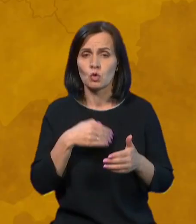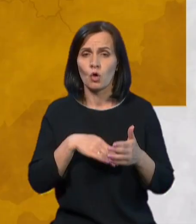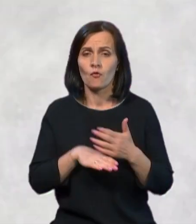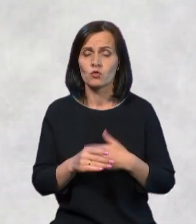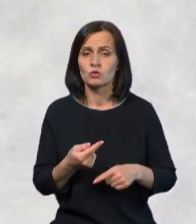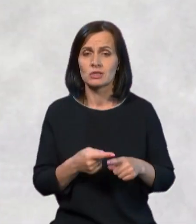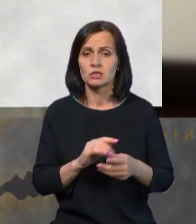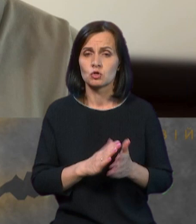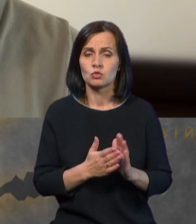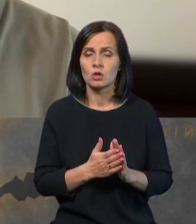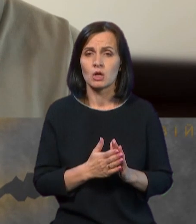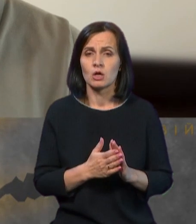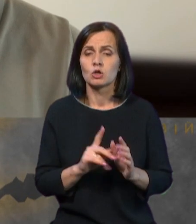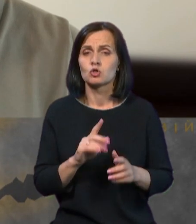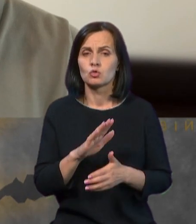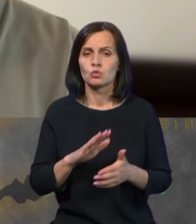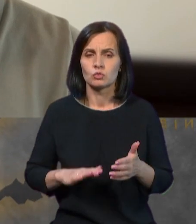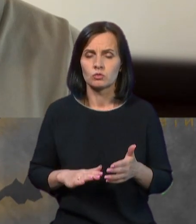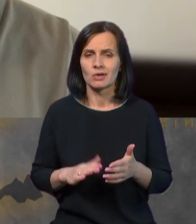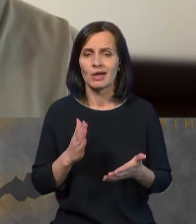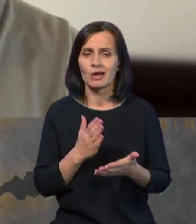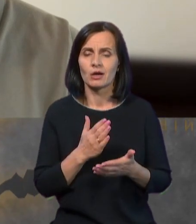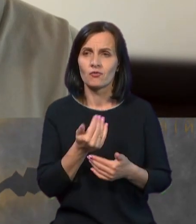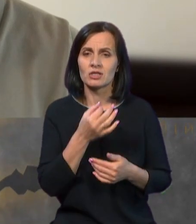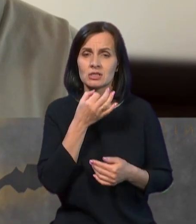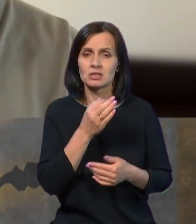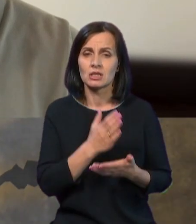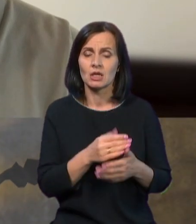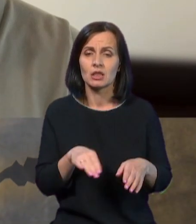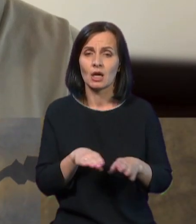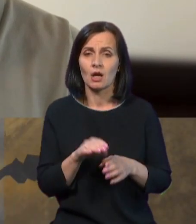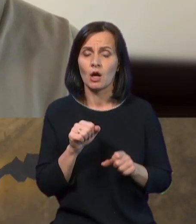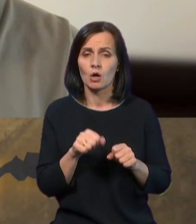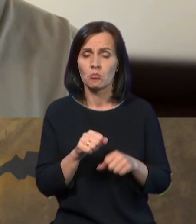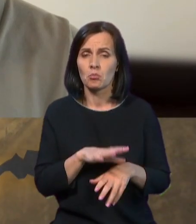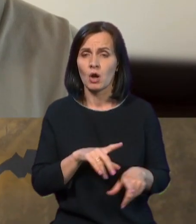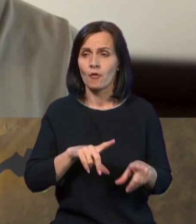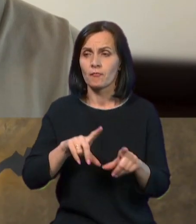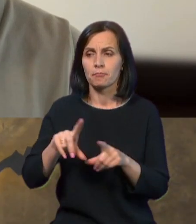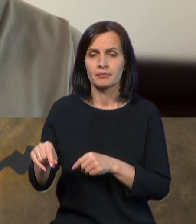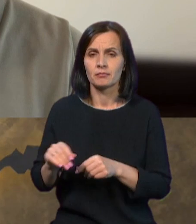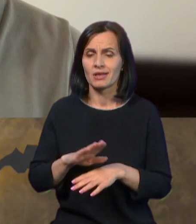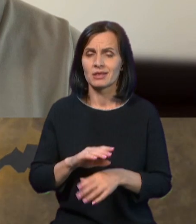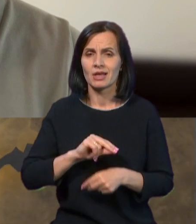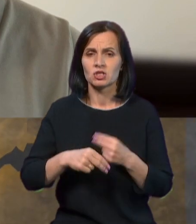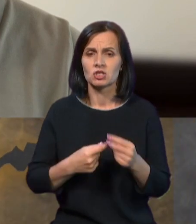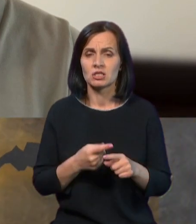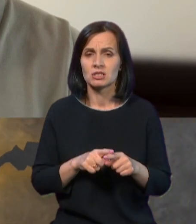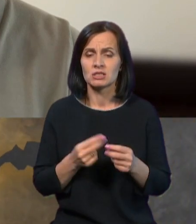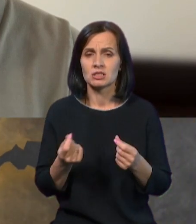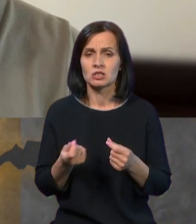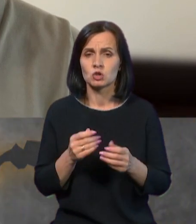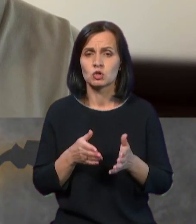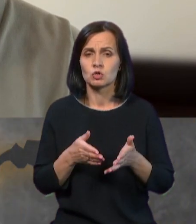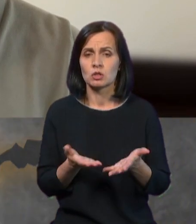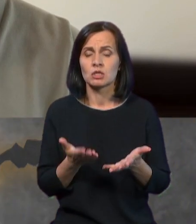як варіант назвали, що є така можливість експортувати не через цей зерновий коридор. Які